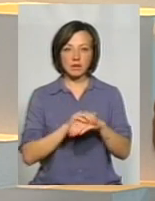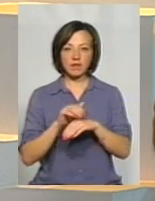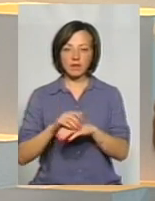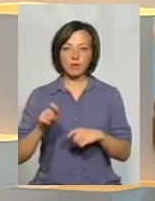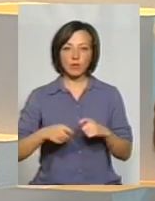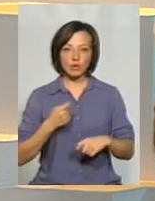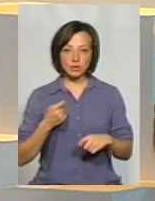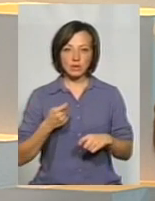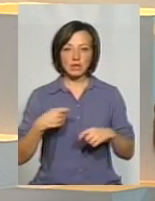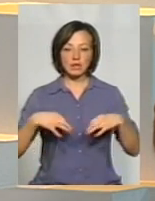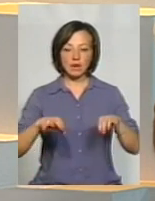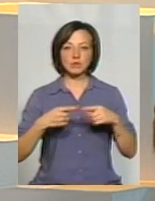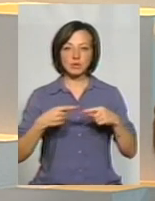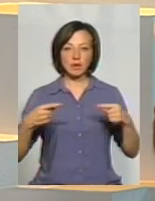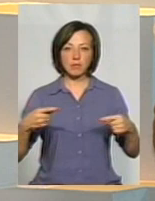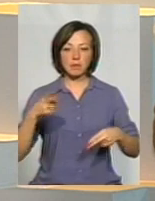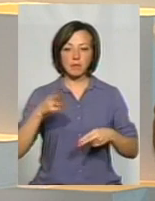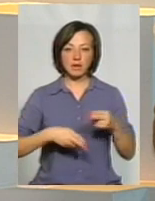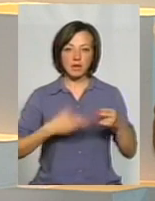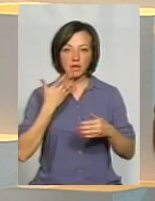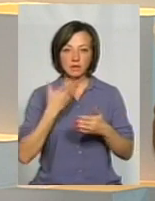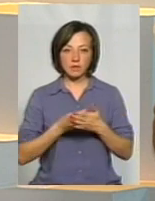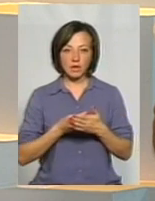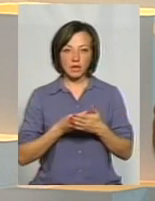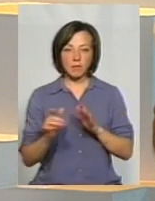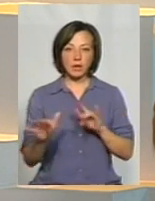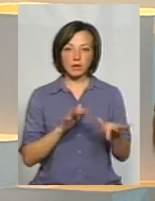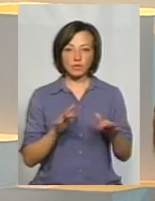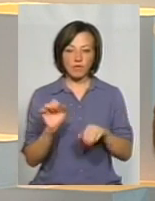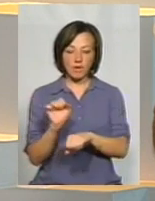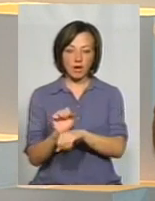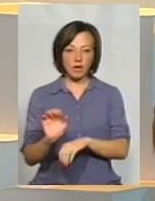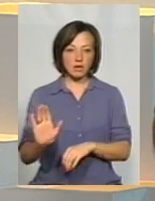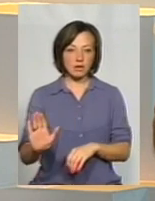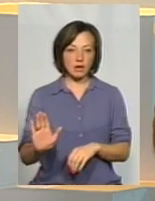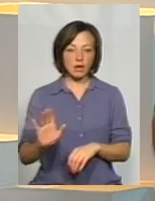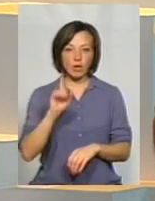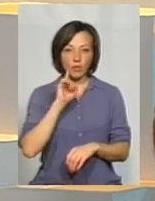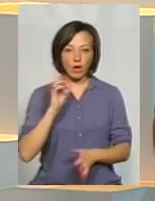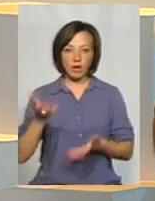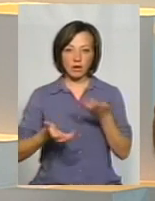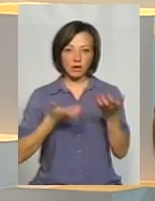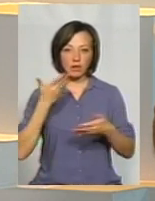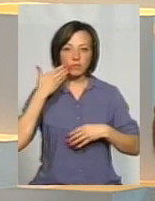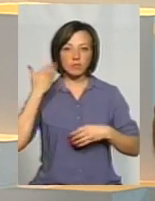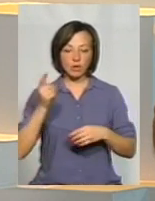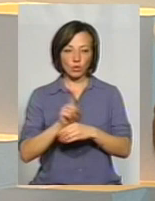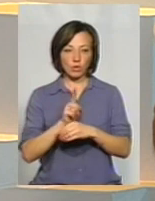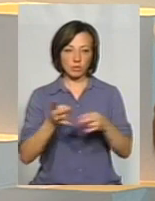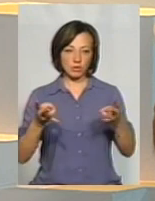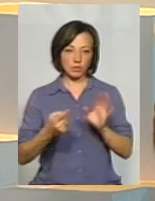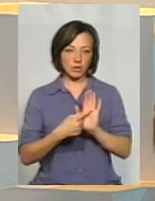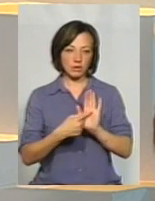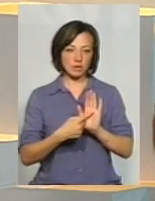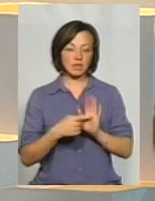транспортний засіб вже припиняє своє пересування, поки він не розгрузиться до тої нормі, яка необхідна.